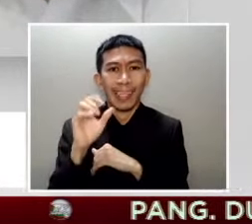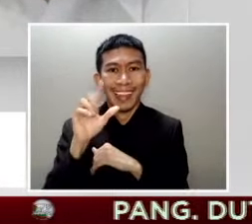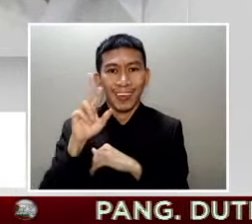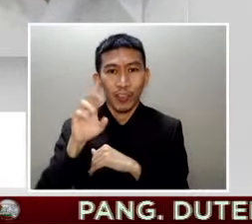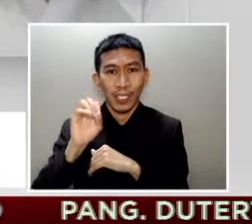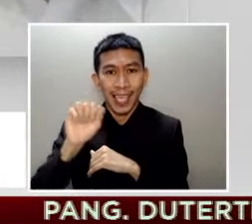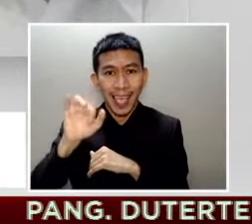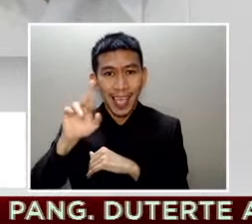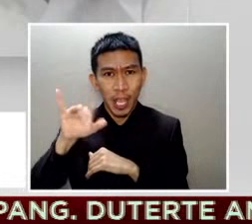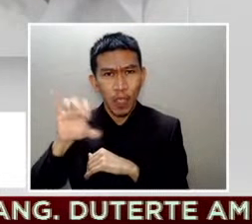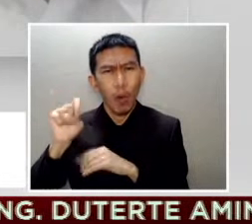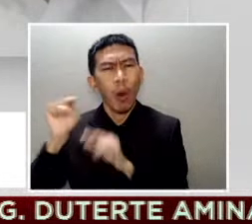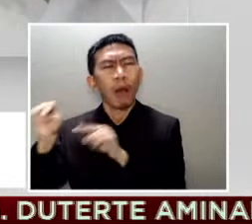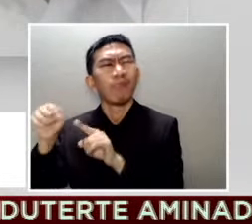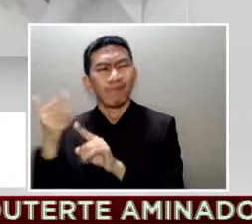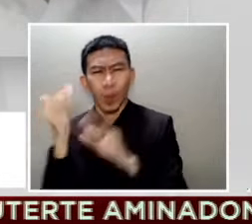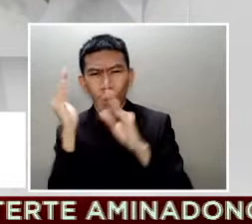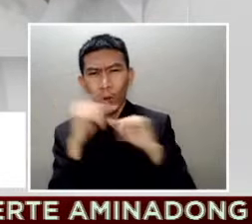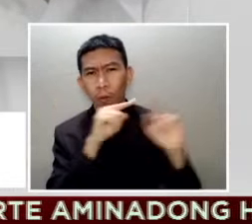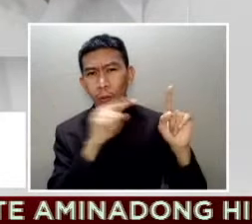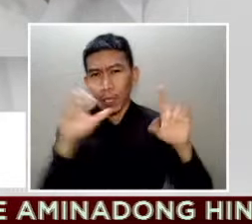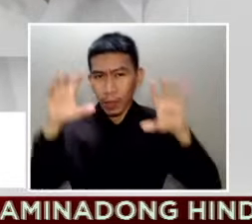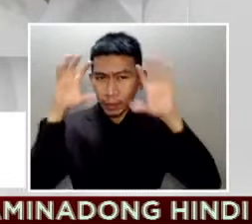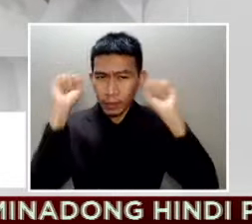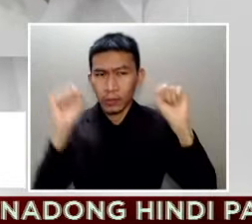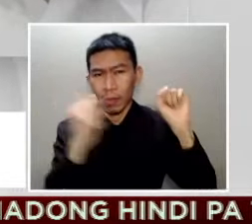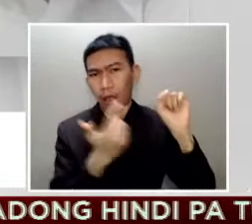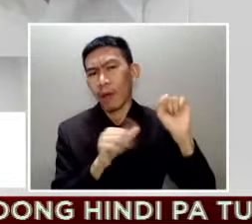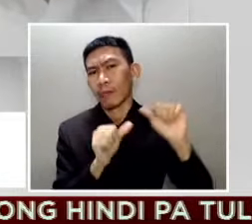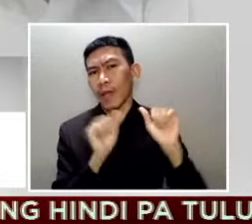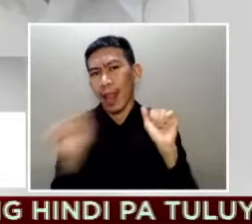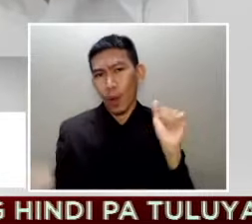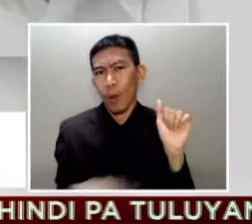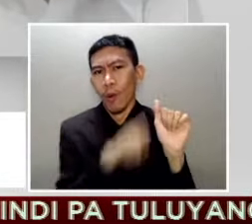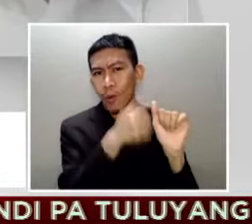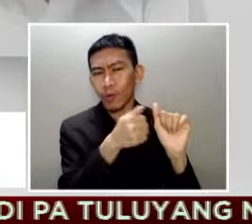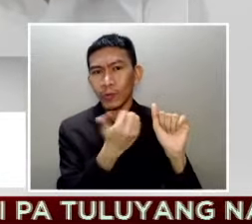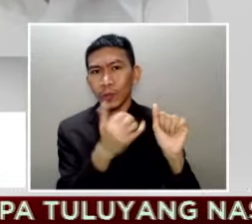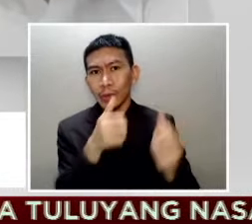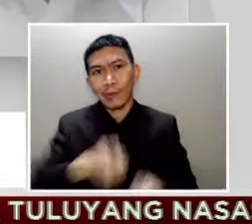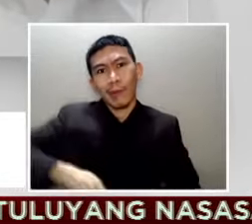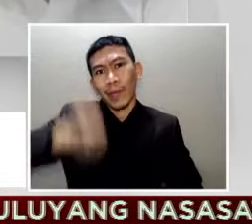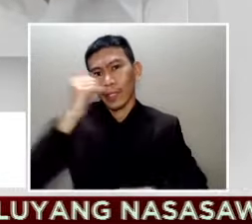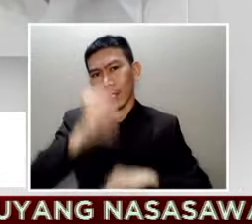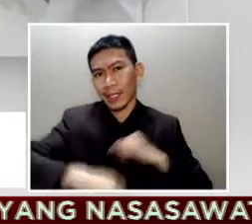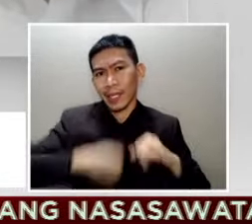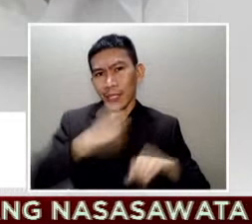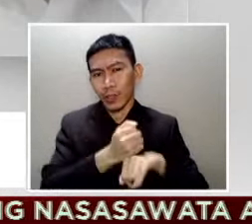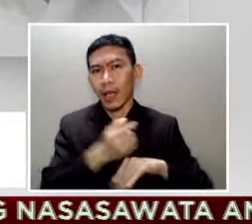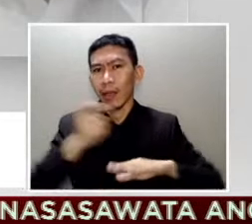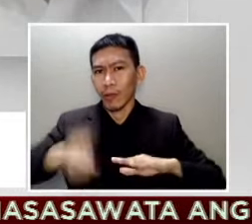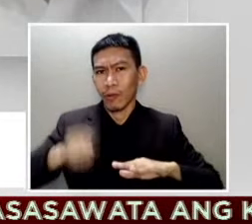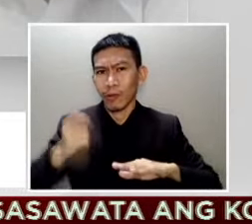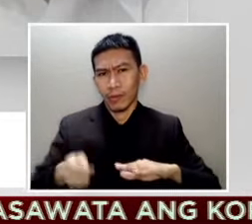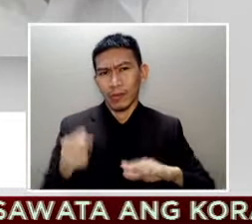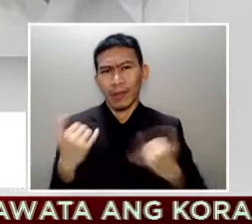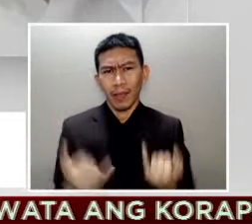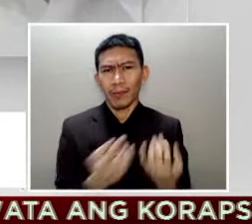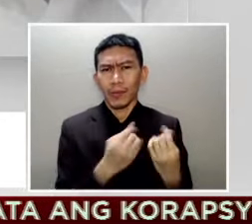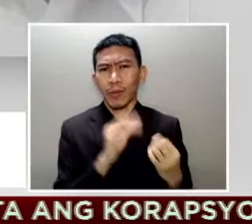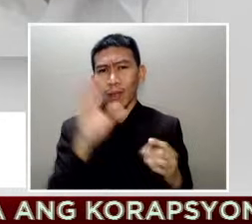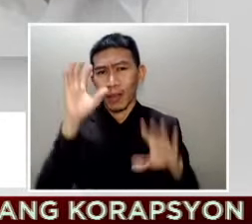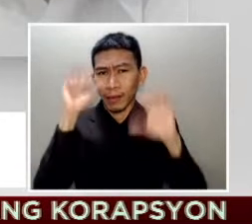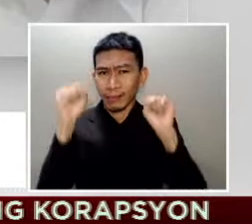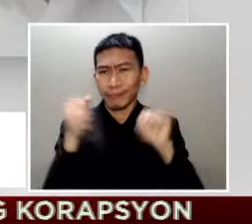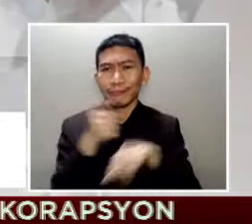ng Pangulo ang arbitral award laban sa China imbes na sayangin ang natitira niyang panahon na sinisisi ang mga kapwa Pilipino sa